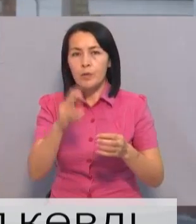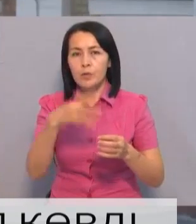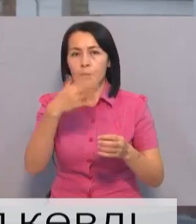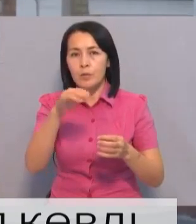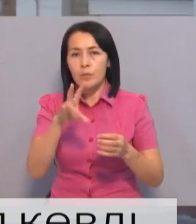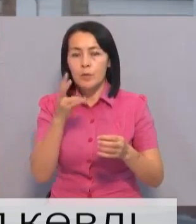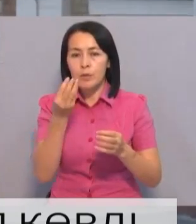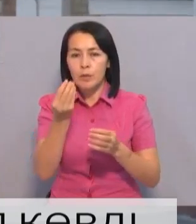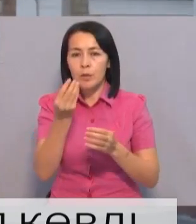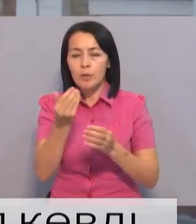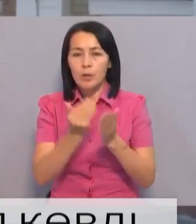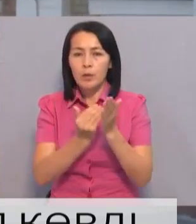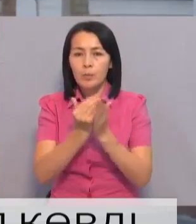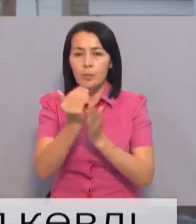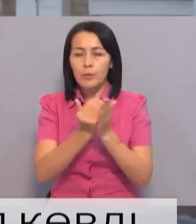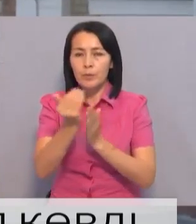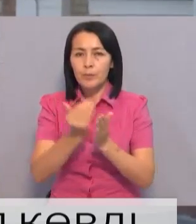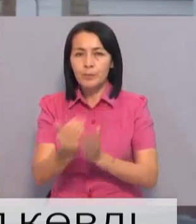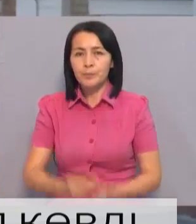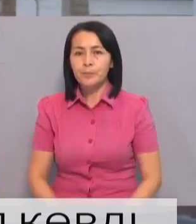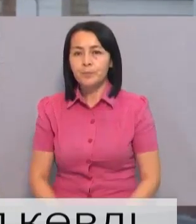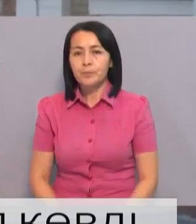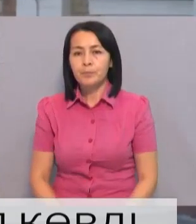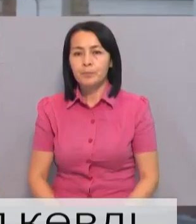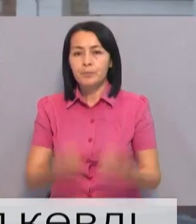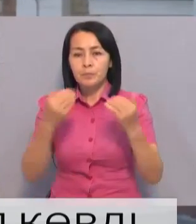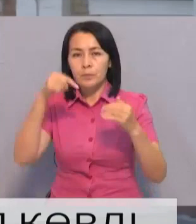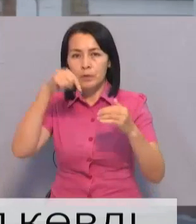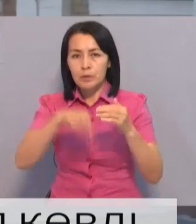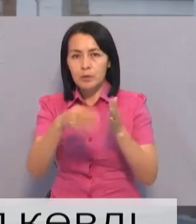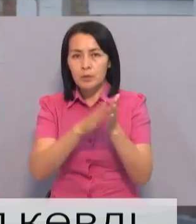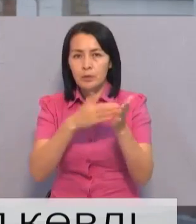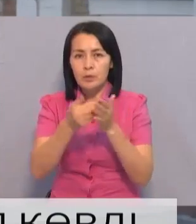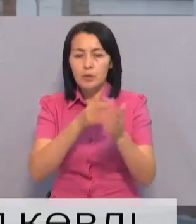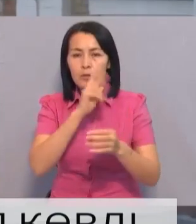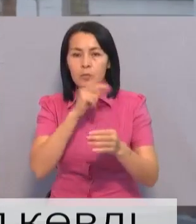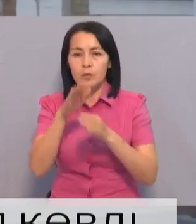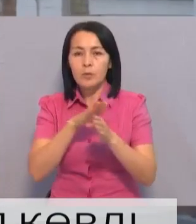миллион тенгенің әлінасында ақша ғылым бекшен. Ол ішкі жүйе дегі жұмыстарының бәрліғын ғорына келтіру.